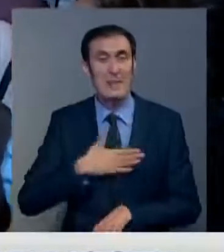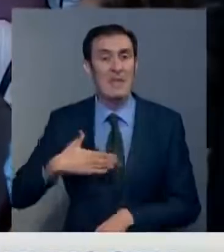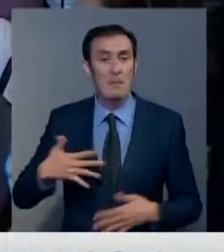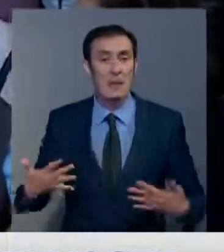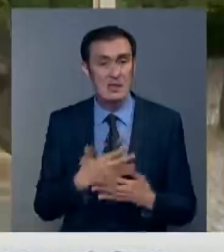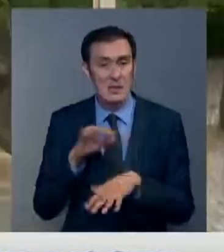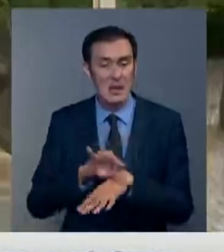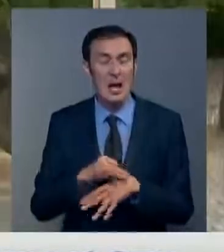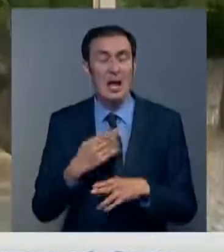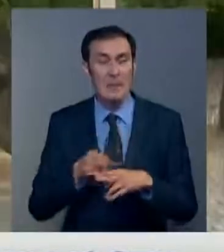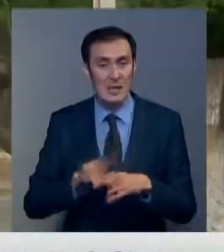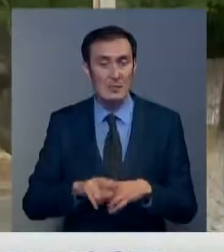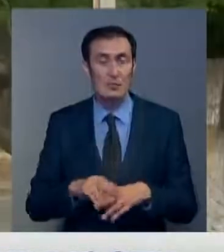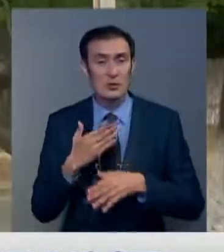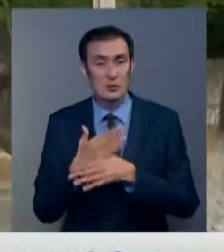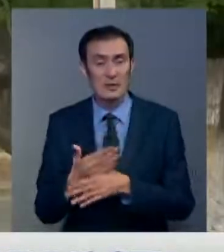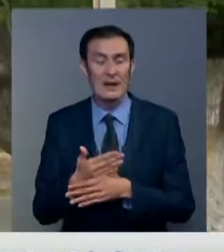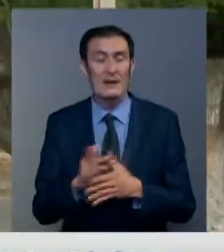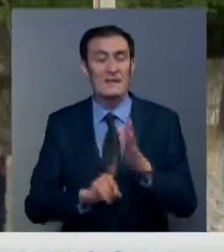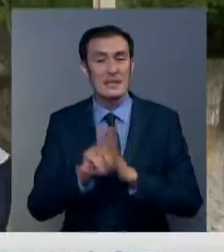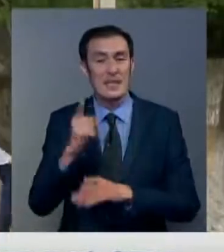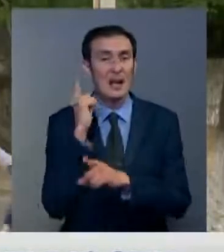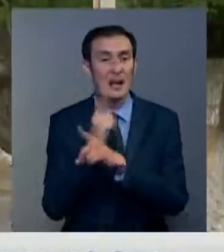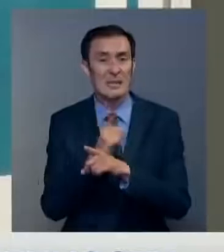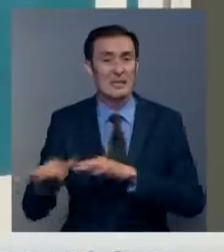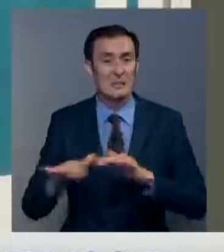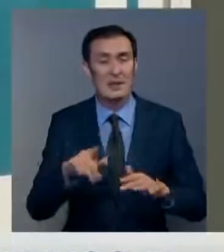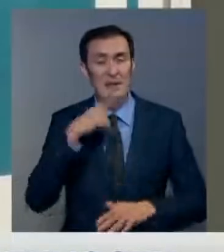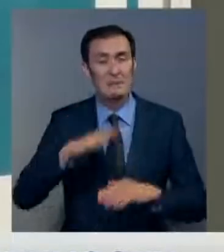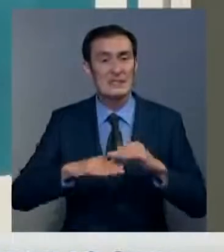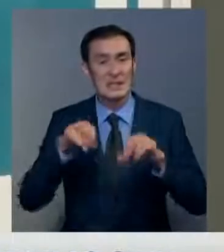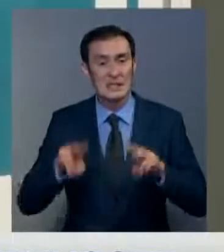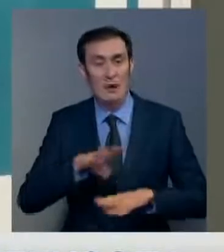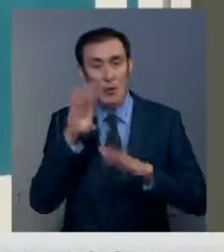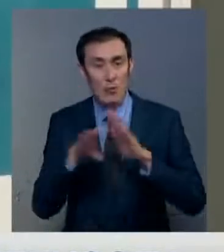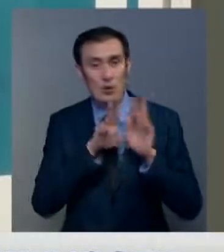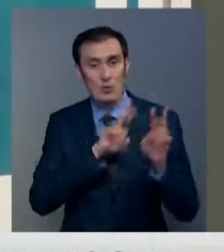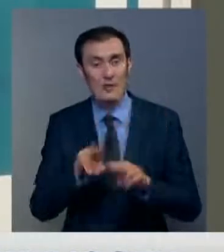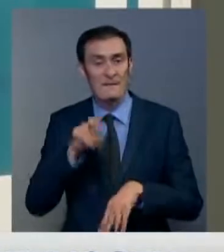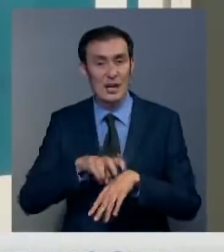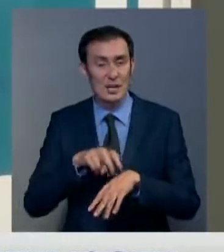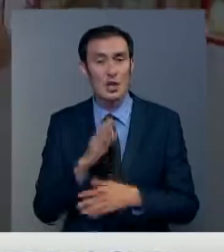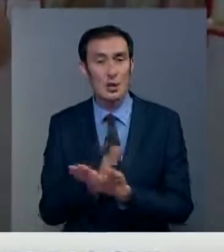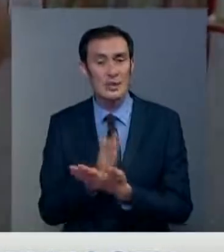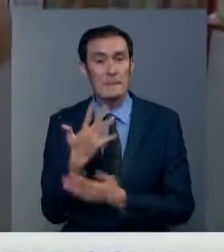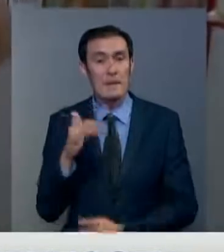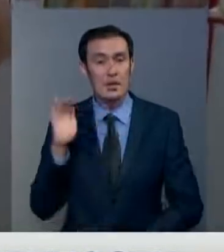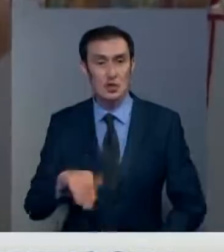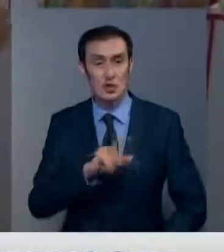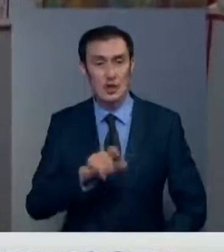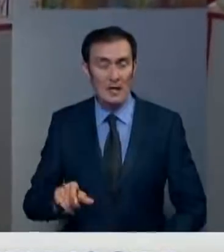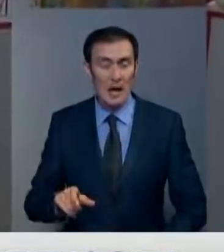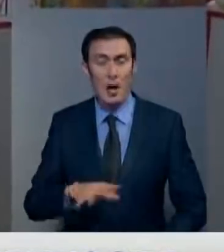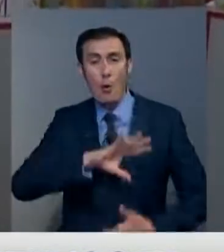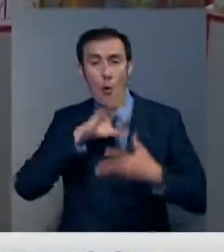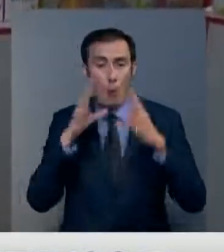Этому способствовало введение карантинных мер, считают эксперты. Под наблюдением врачей на сегодня находится 5000 человек, а